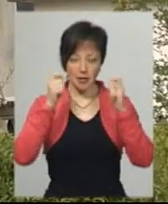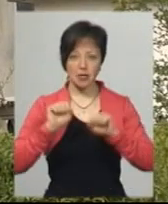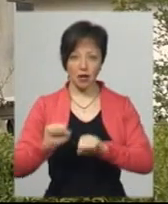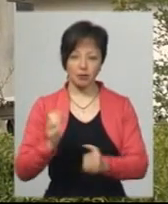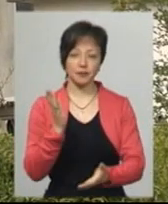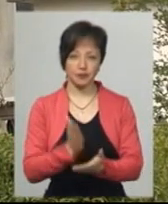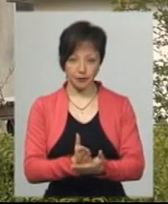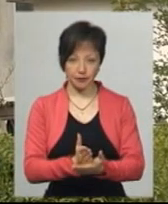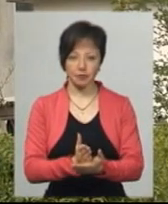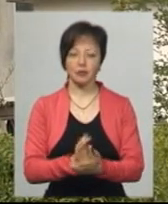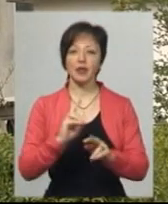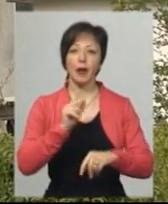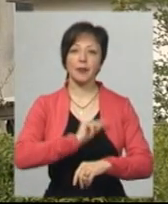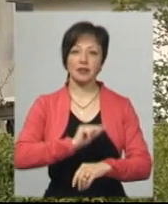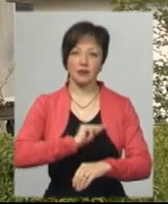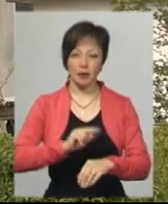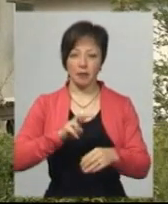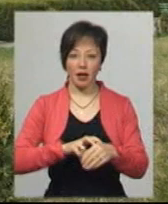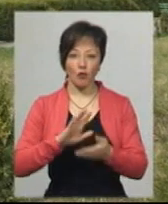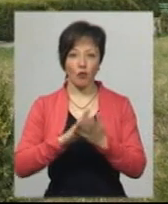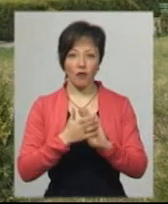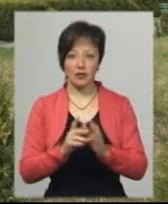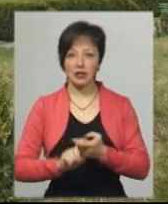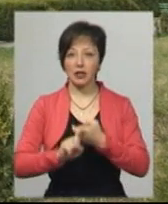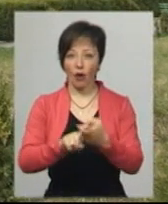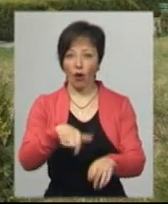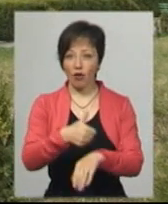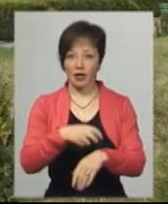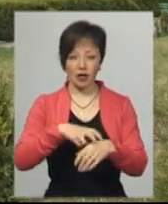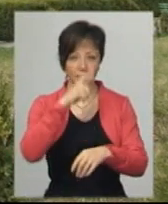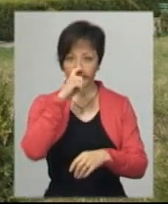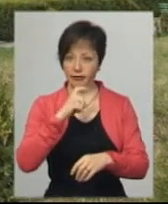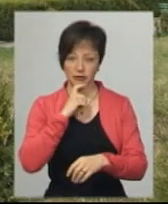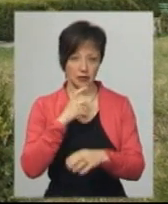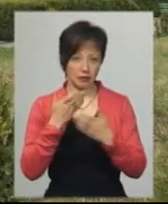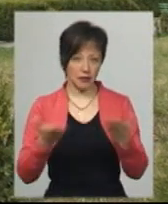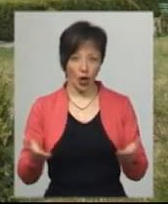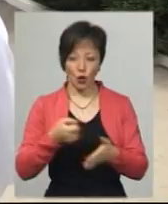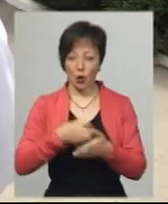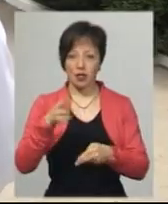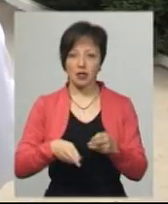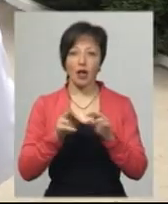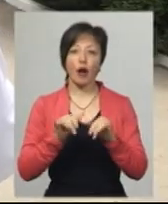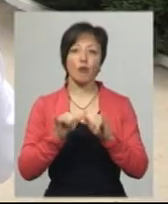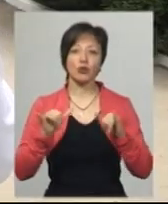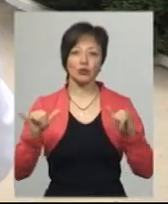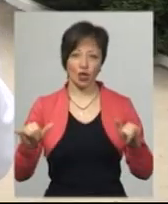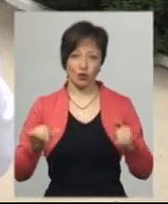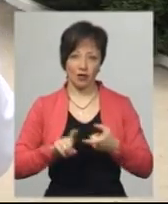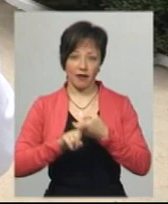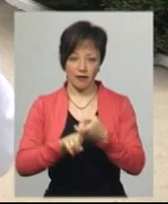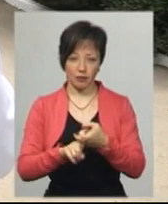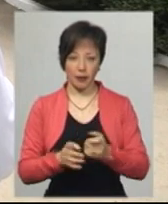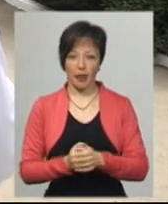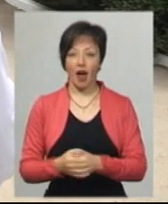Як медики та обслуговуючий персонал в цих умовах могли заразитися, головний лікар каже, не розуміє. Як і не розуміє до кінця, як поширюється вірус. В